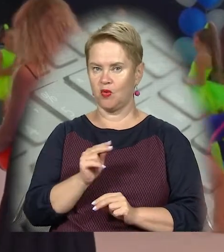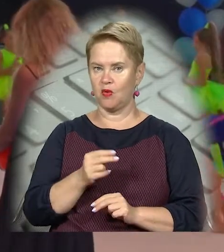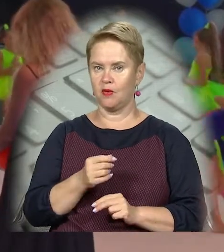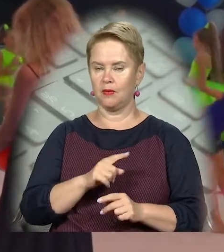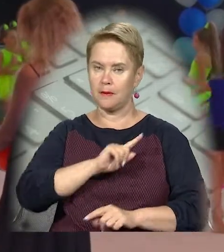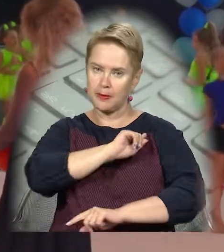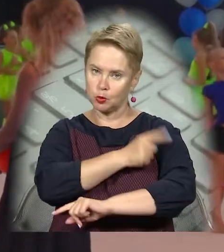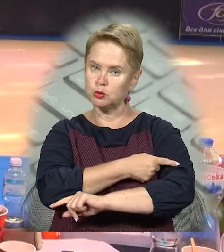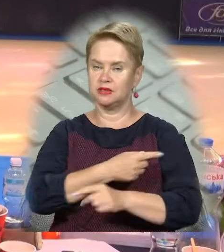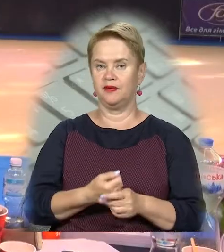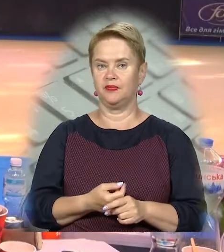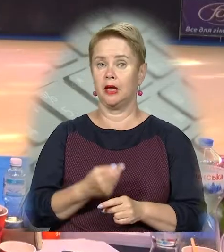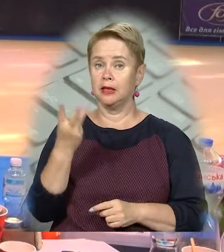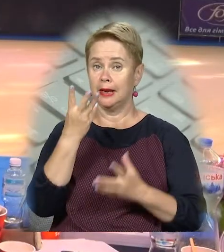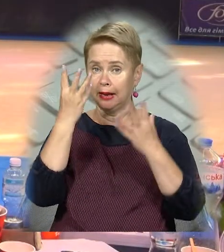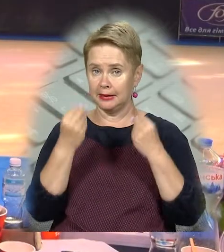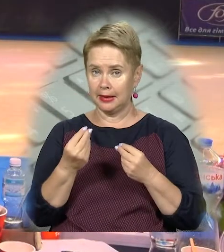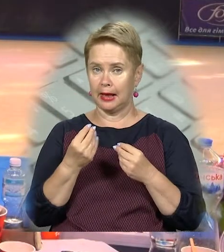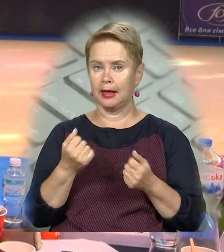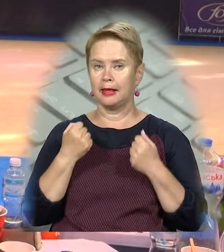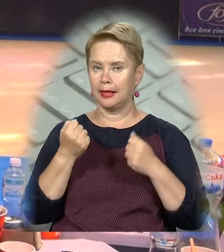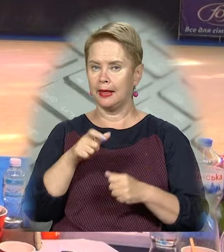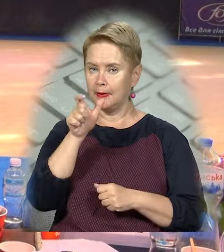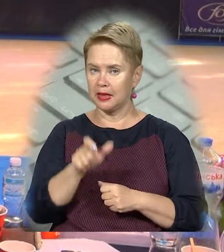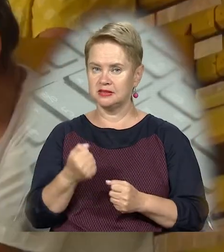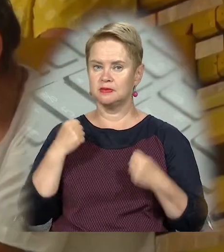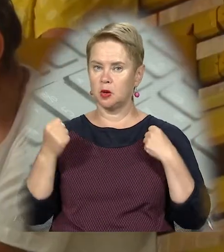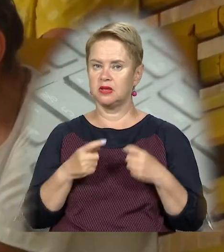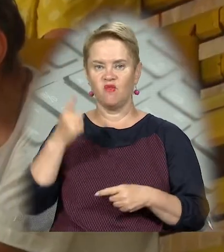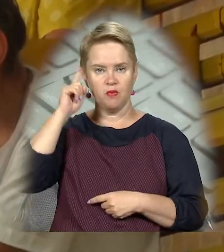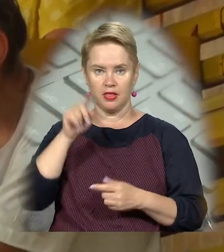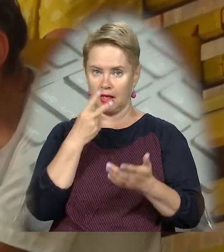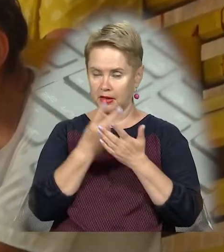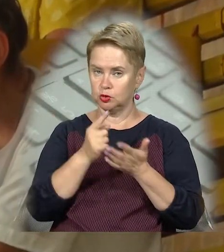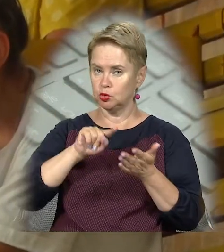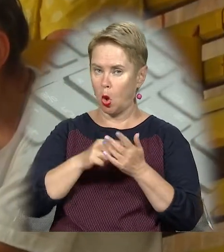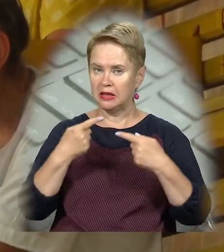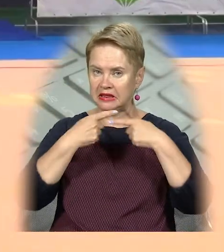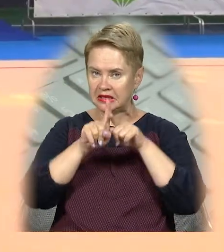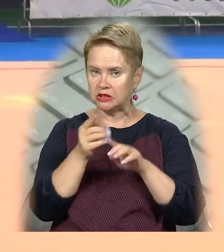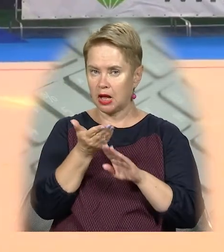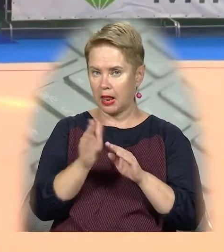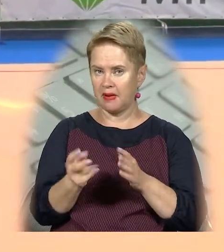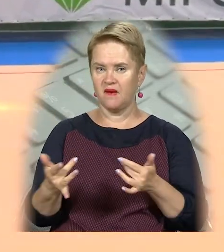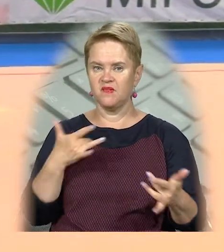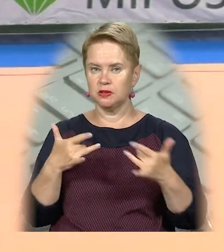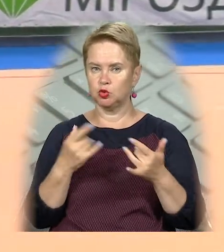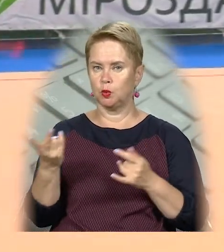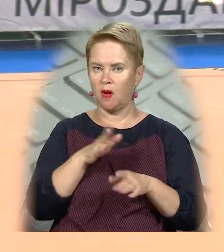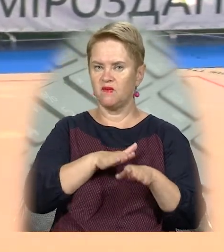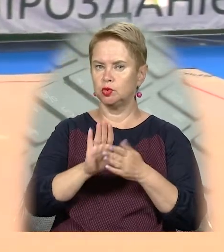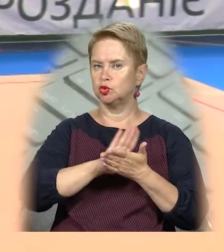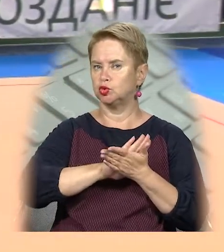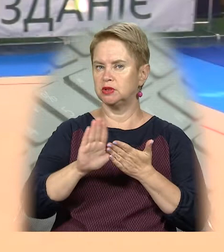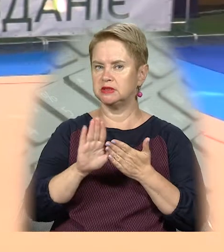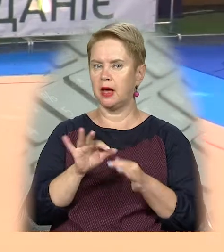силу, продуктивно. Протягом трьох днів гімнастки демонстрували своє спортивне вміння. З точки зору технічних елементів виступ треба виконати